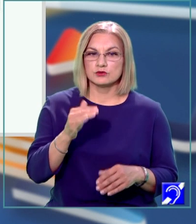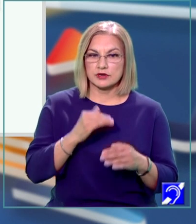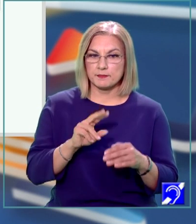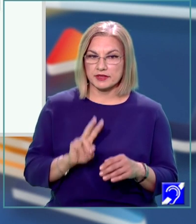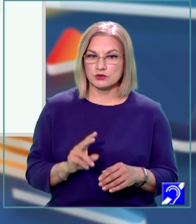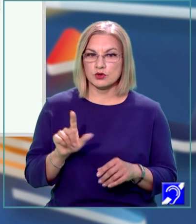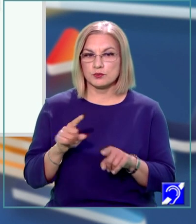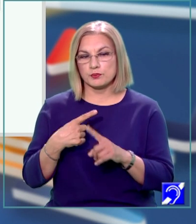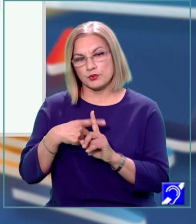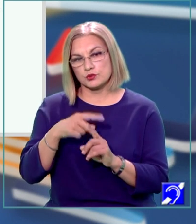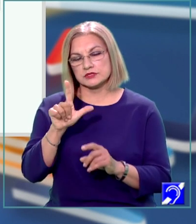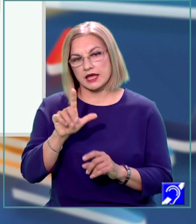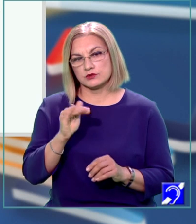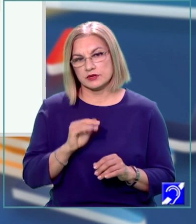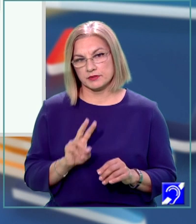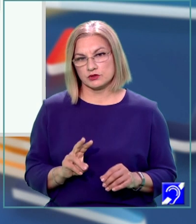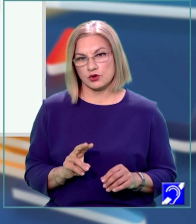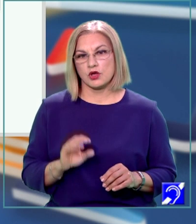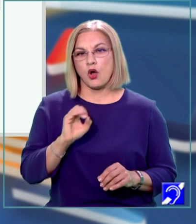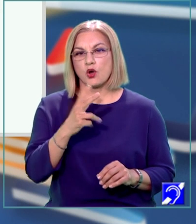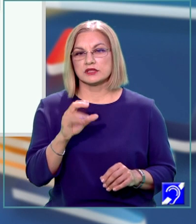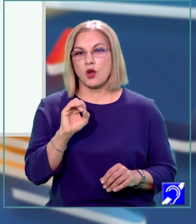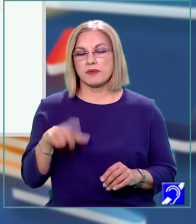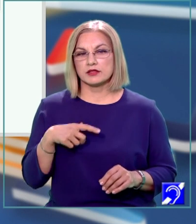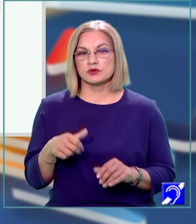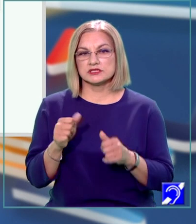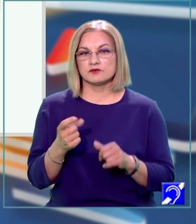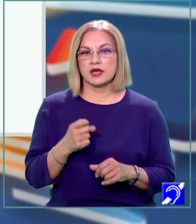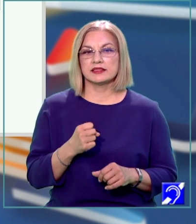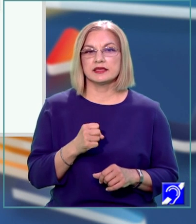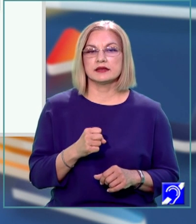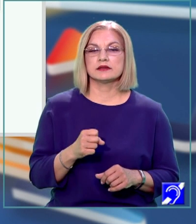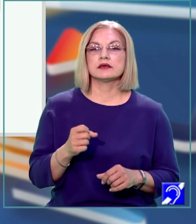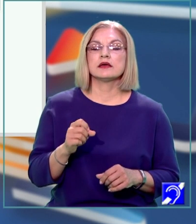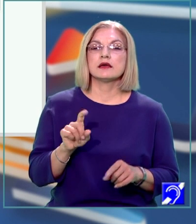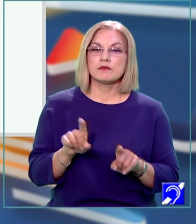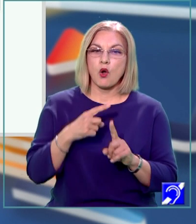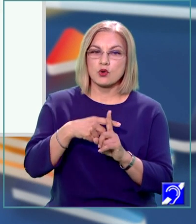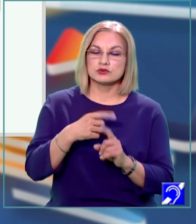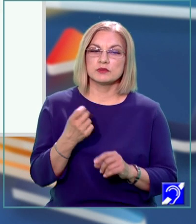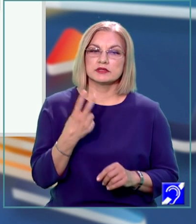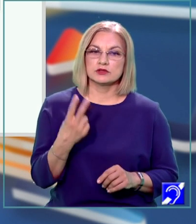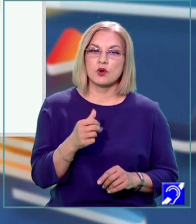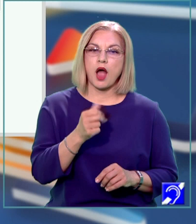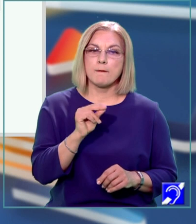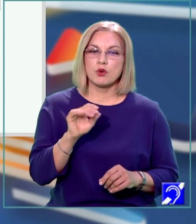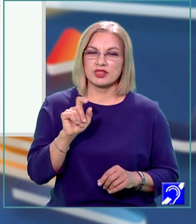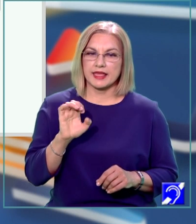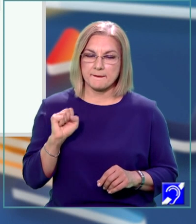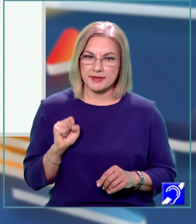Segmentul O3, O4 este format de asemenea din o sumă de două apoteme.